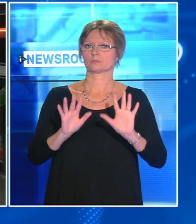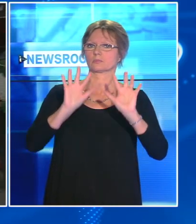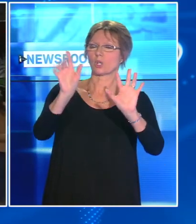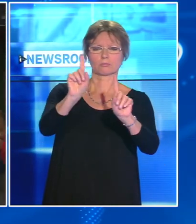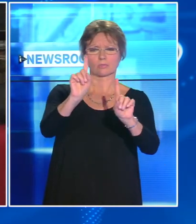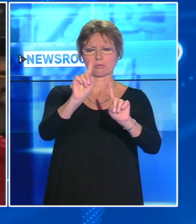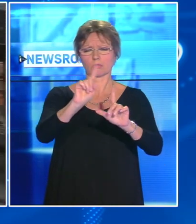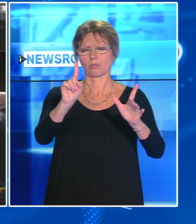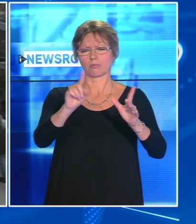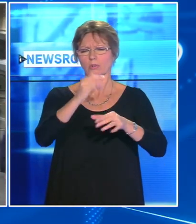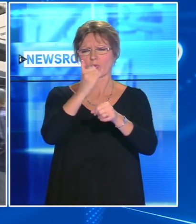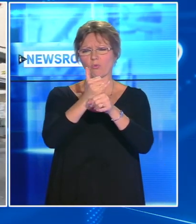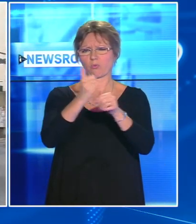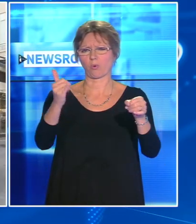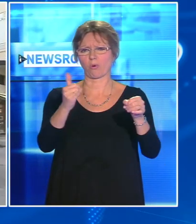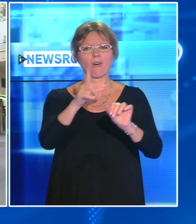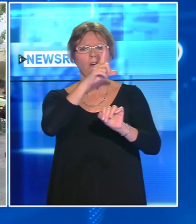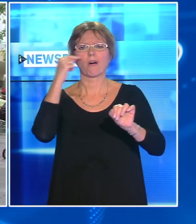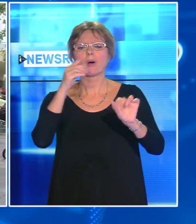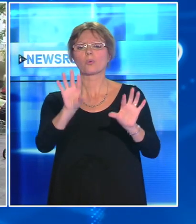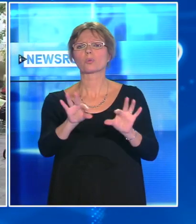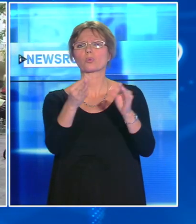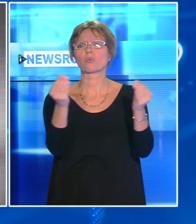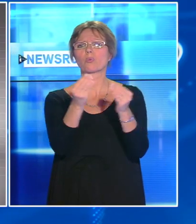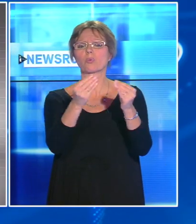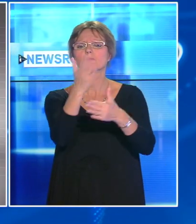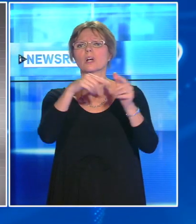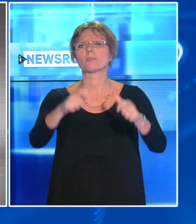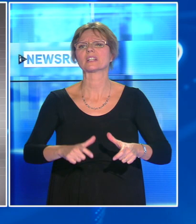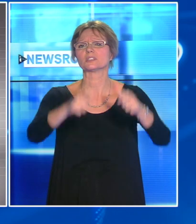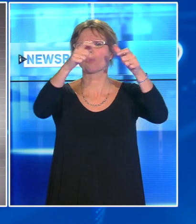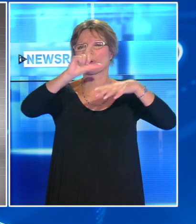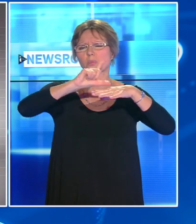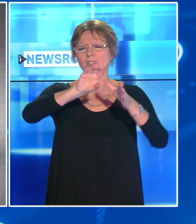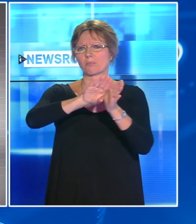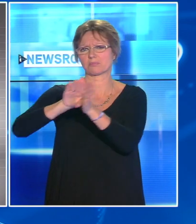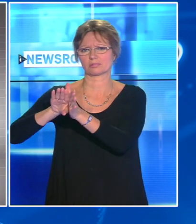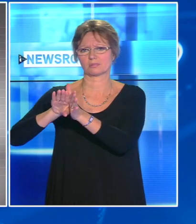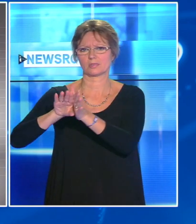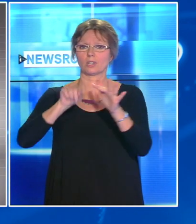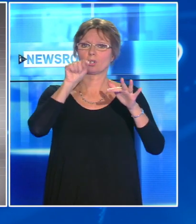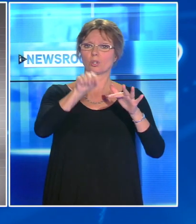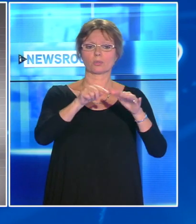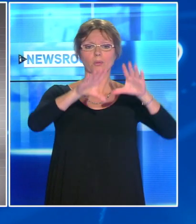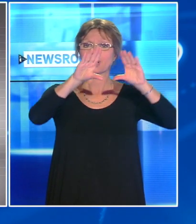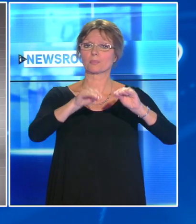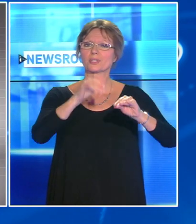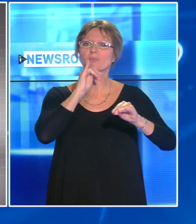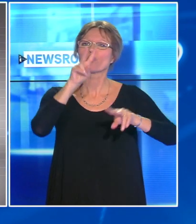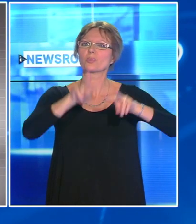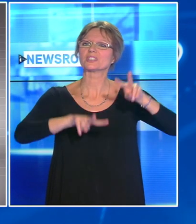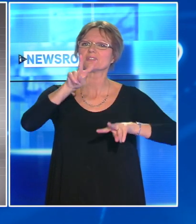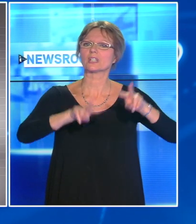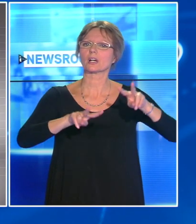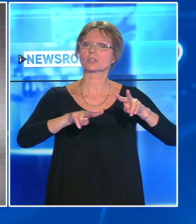rapidement été démentie. Le Nachat Melem a été retrouvé dans un bâtiment, pas dans une mosquée, de son paisible village du nord du pays,